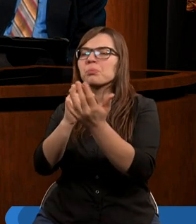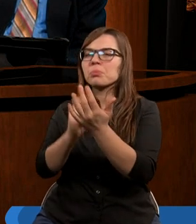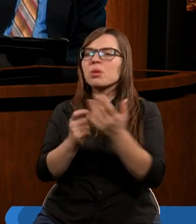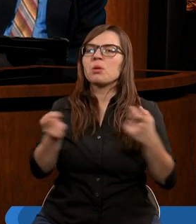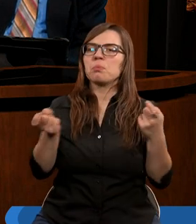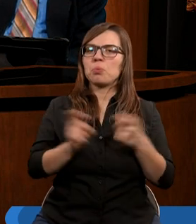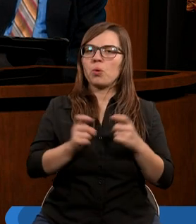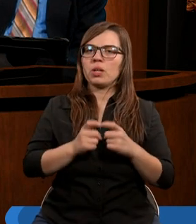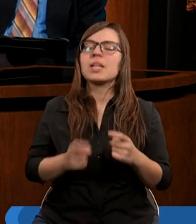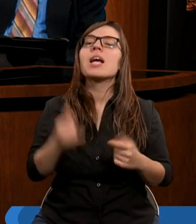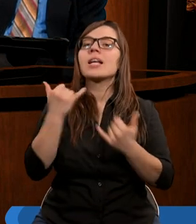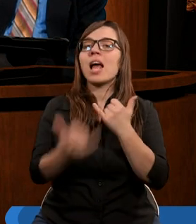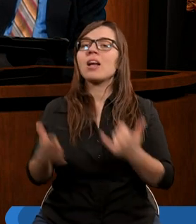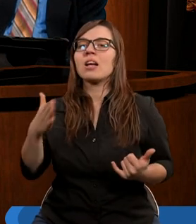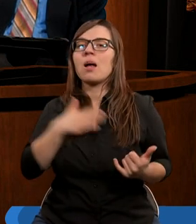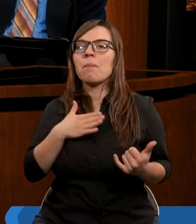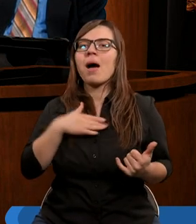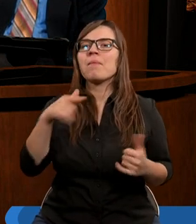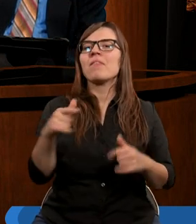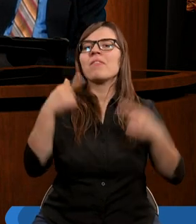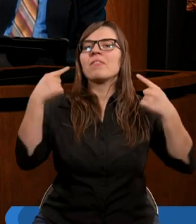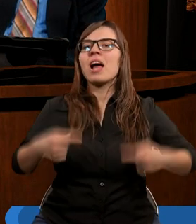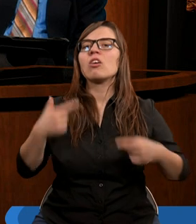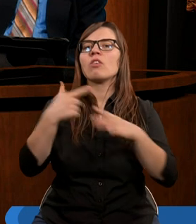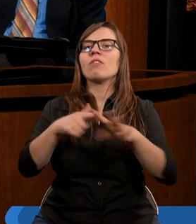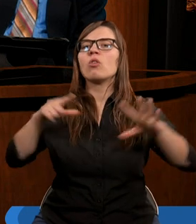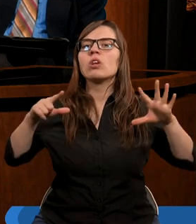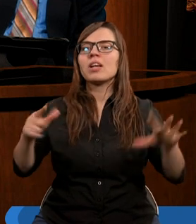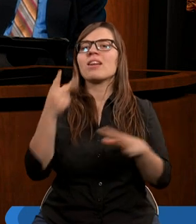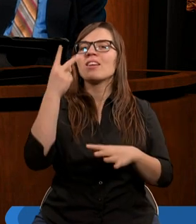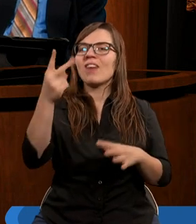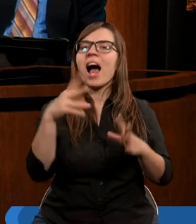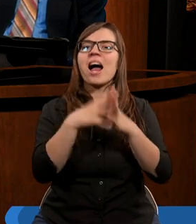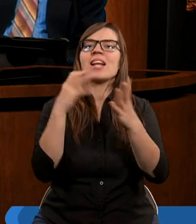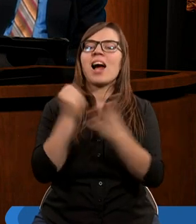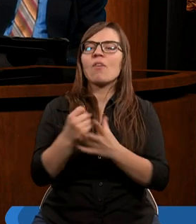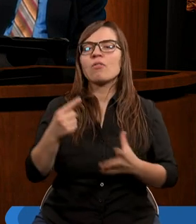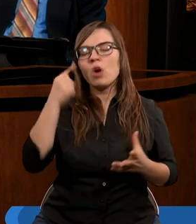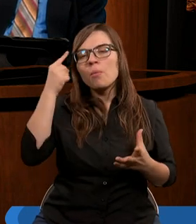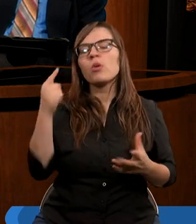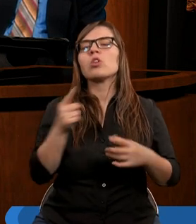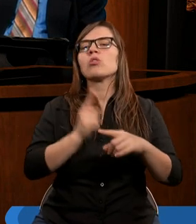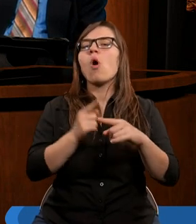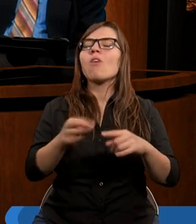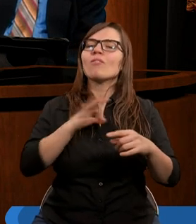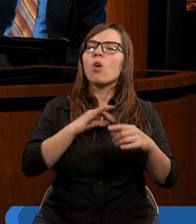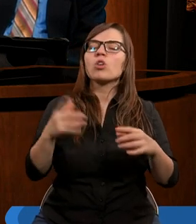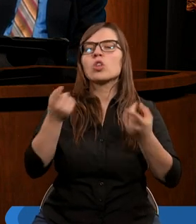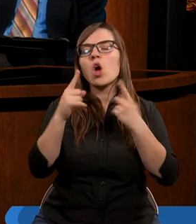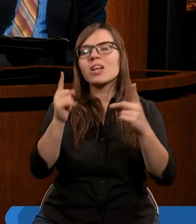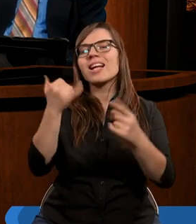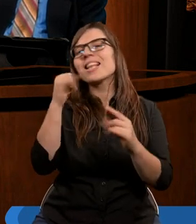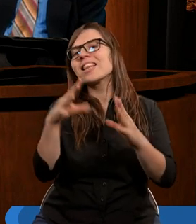nawet tutaj mamy w wierszu dwudziestym trzecim dwa zakony wspomniane, w członkach swoich dostrzegam